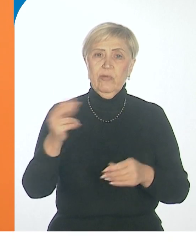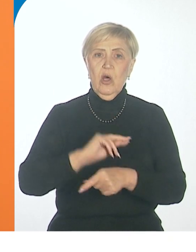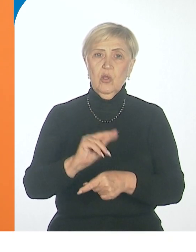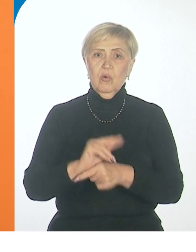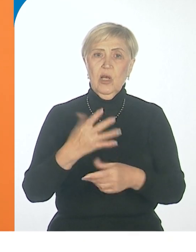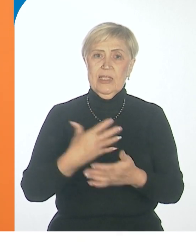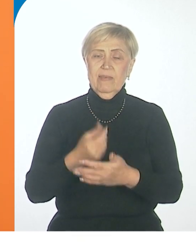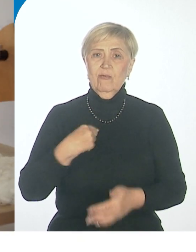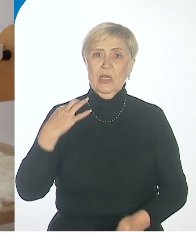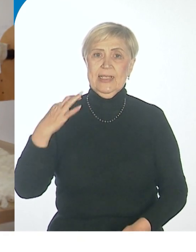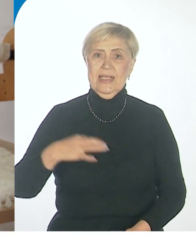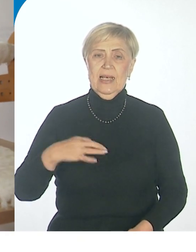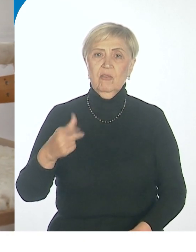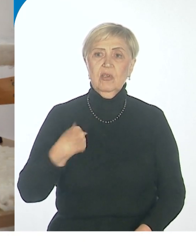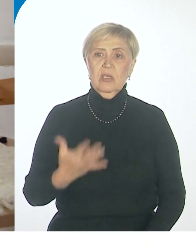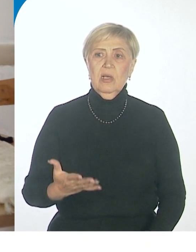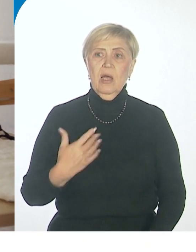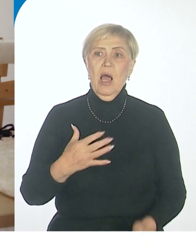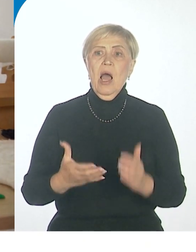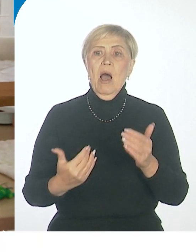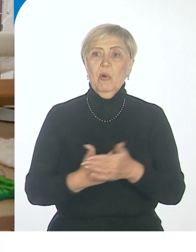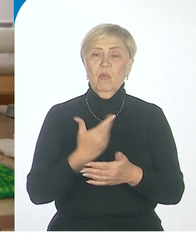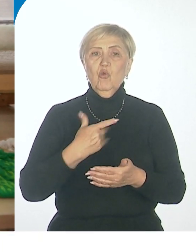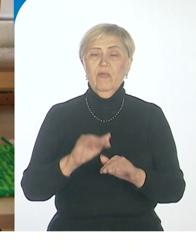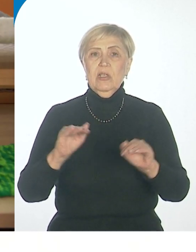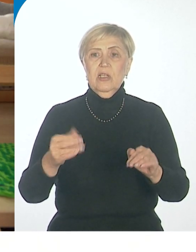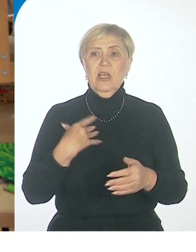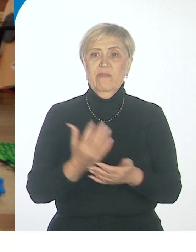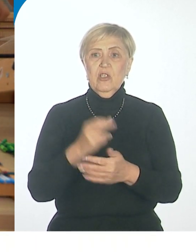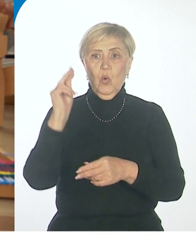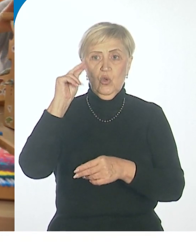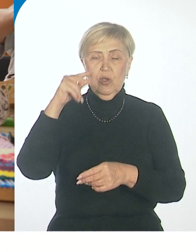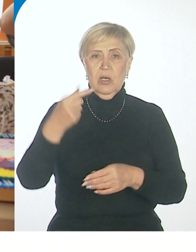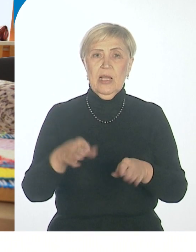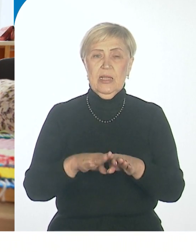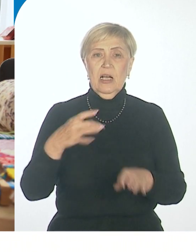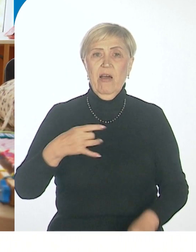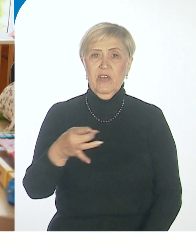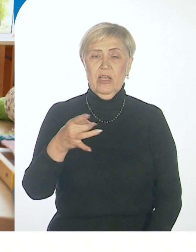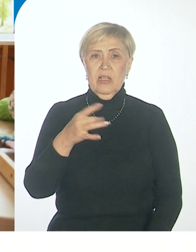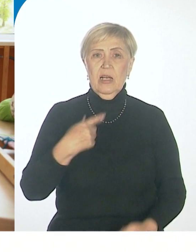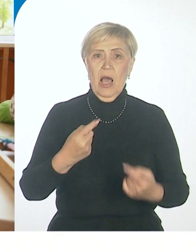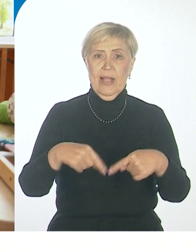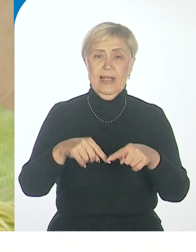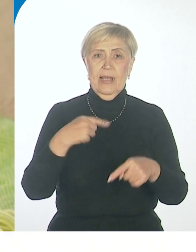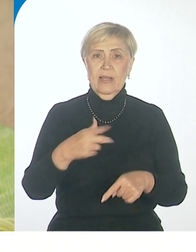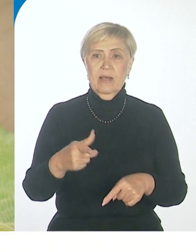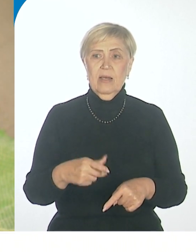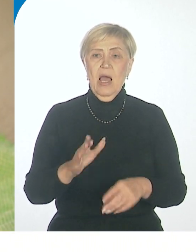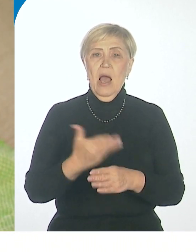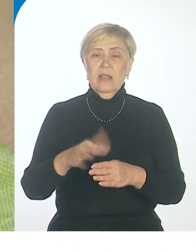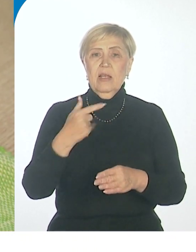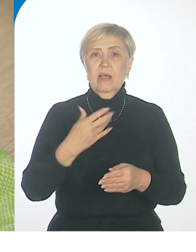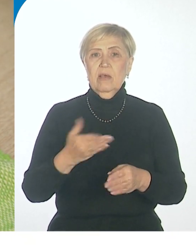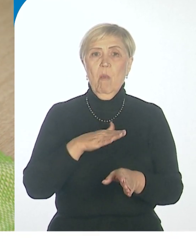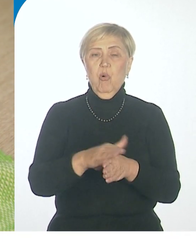своего сына Георгия, а затем взяла себе еще нескольких учеников. Так в региональном отделении Варди Хабаровского края образовалась